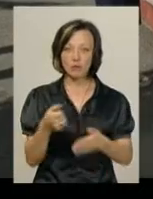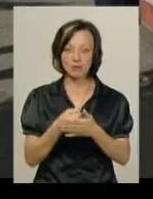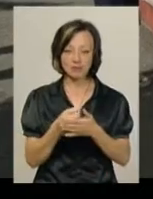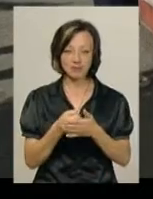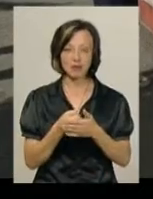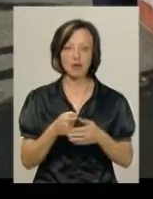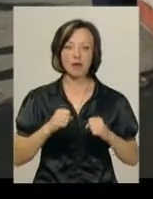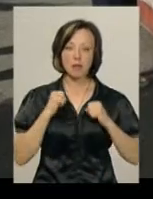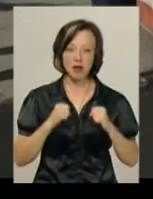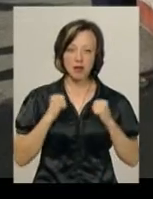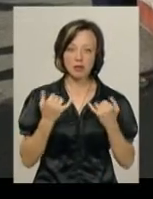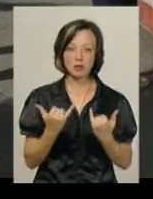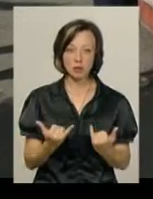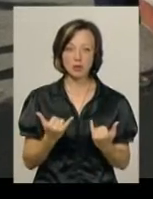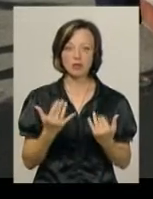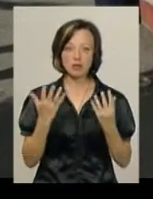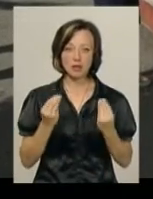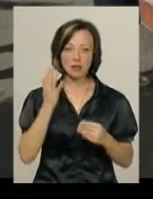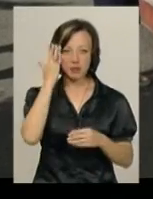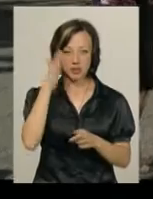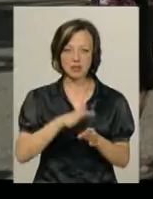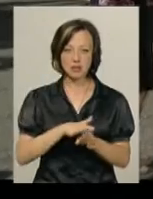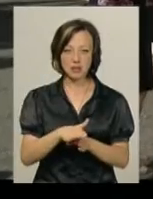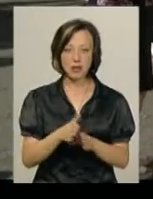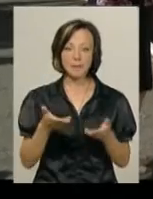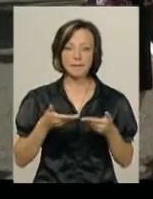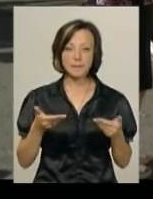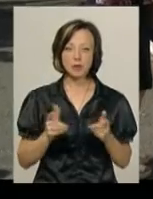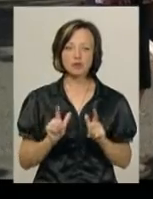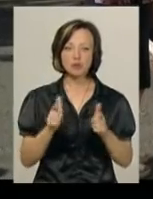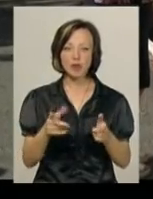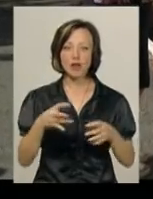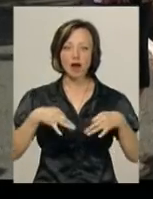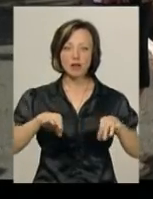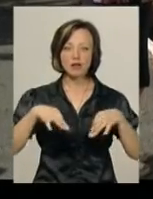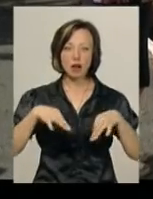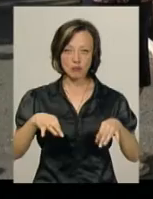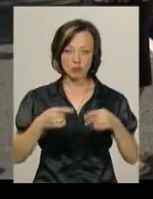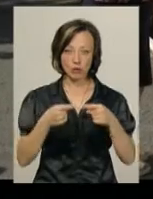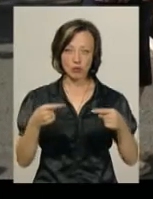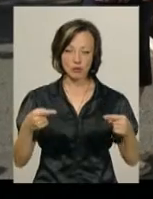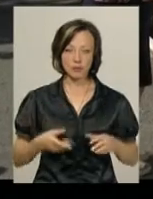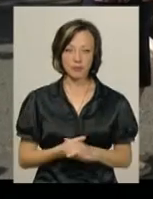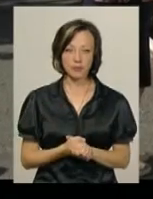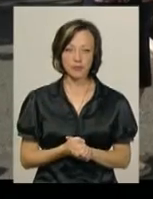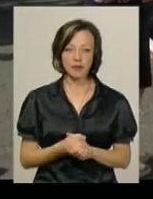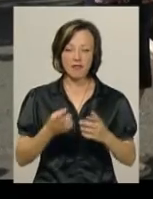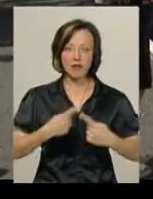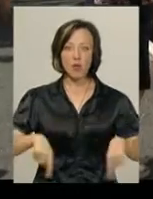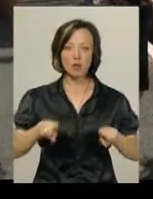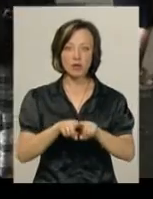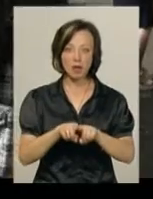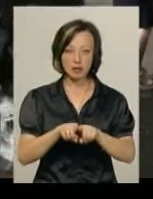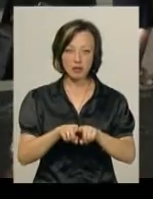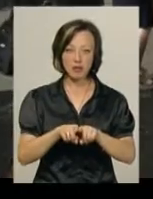йшли, намагалися. На сьогодні наша мрія здійснилась. Ми поступили на автомобільний транспорт, на факультет,